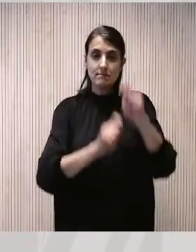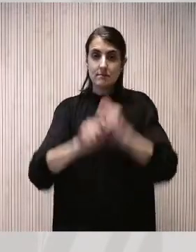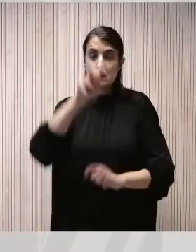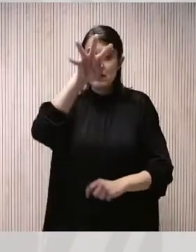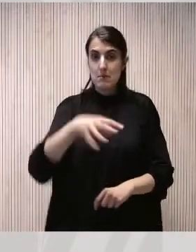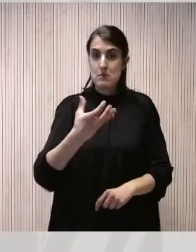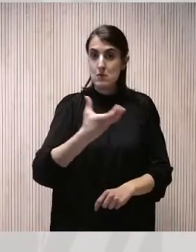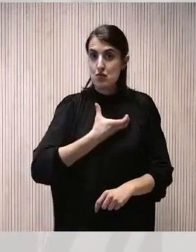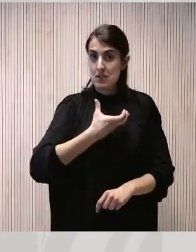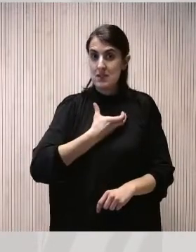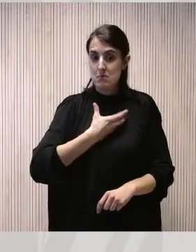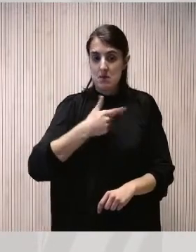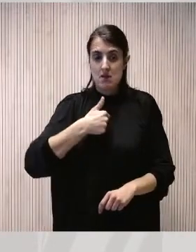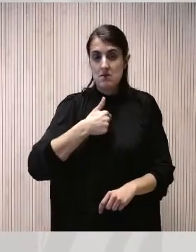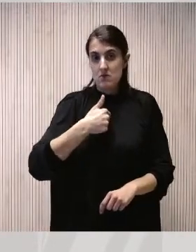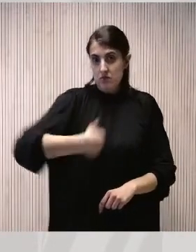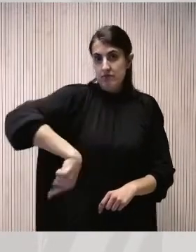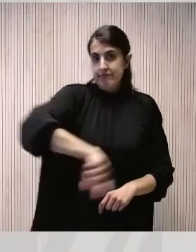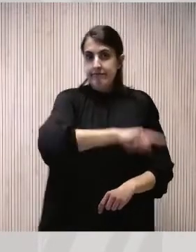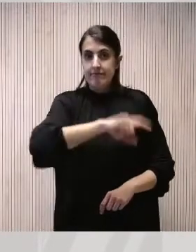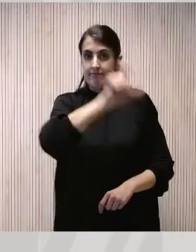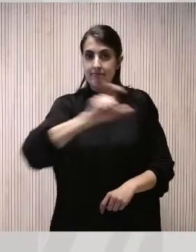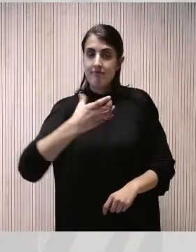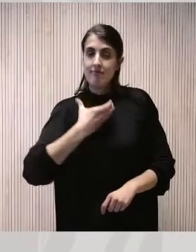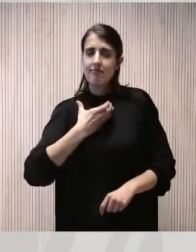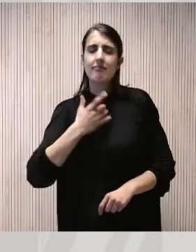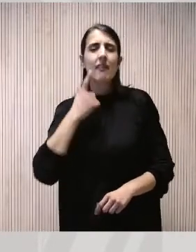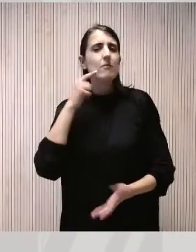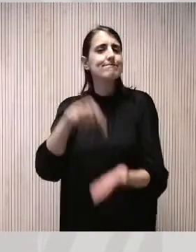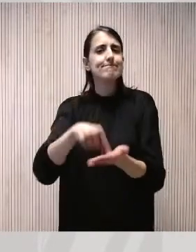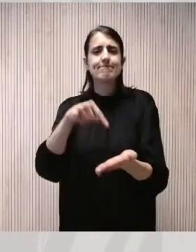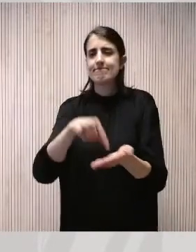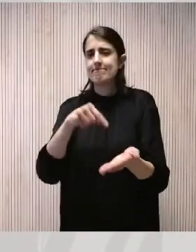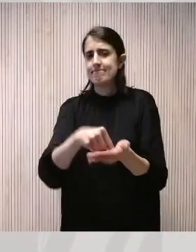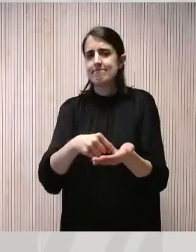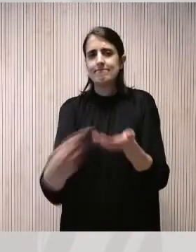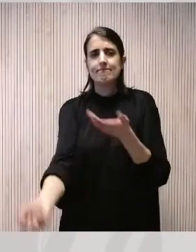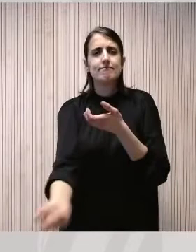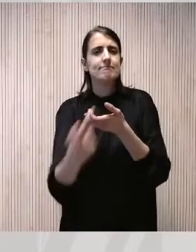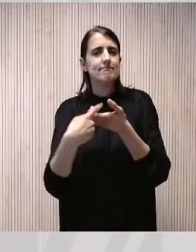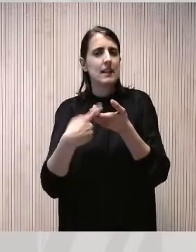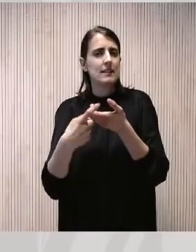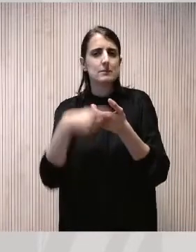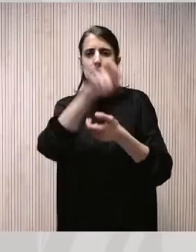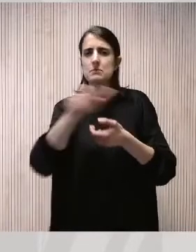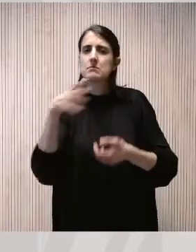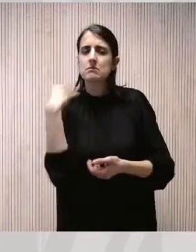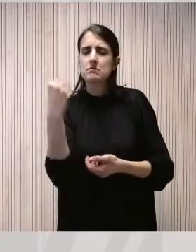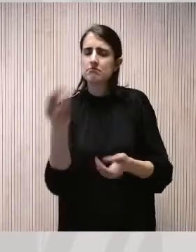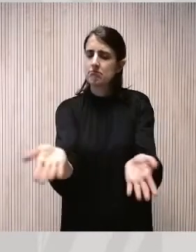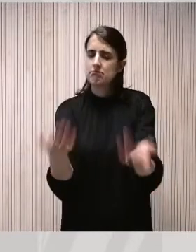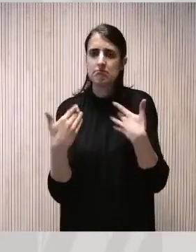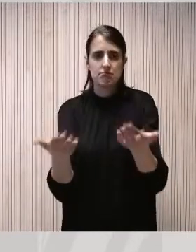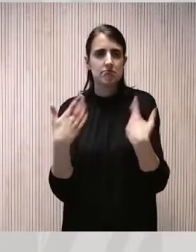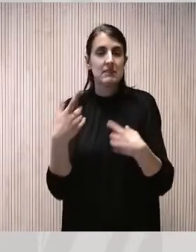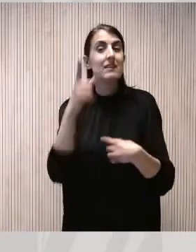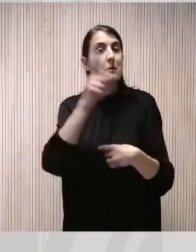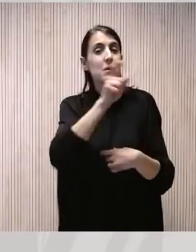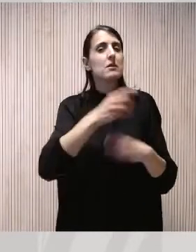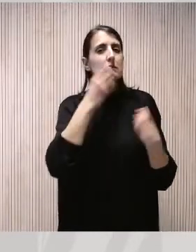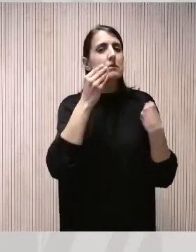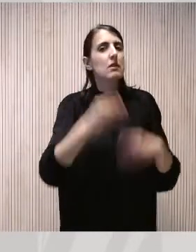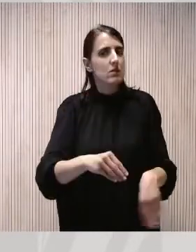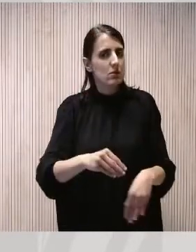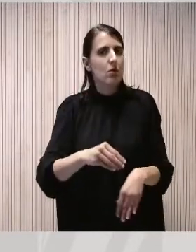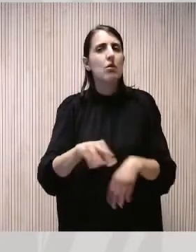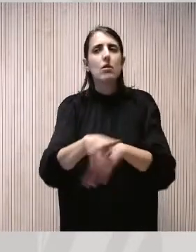Municipis, des del món municipalista, reclamem la participació activa de les persones joves, dels representants polítics, de